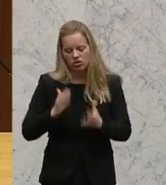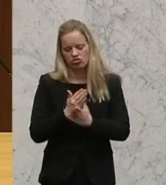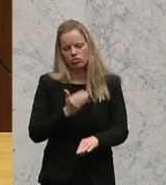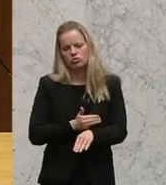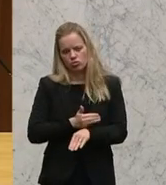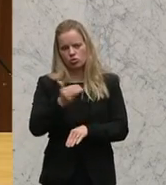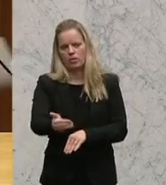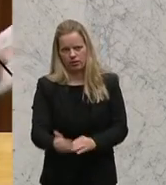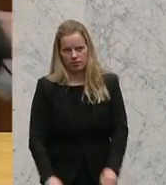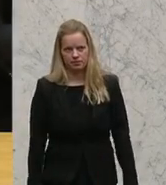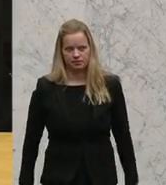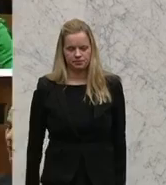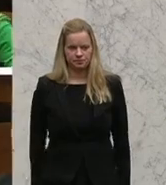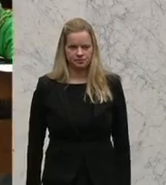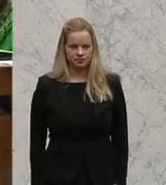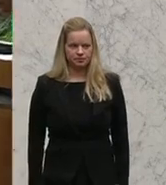viel zu spät sein.